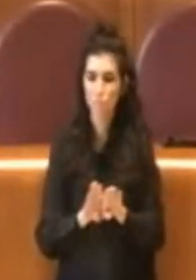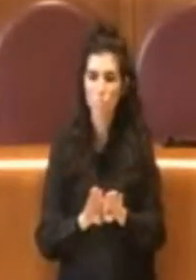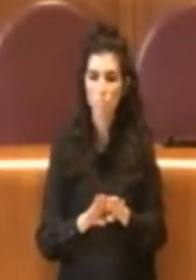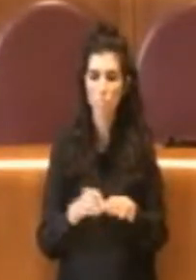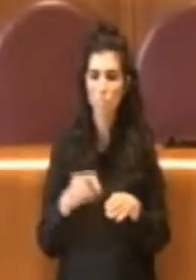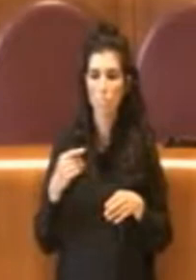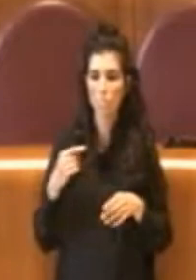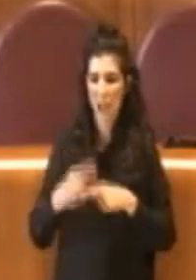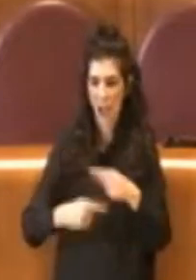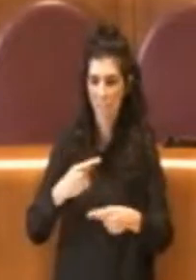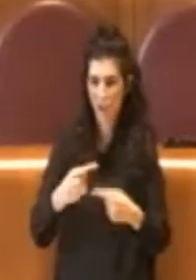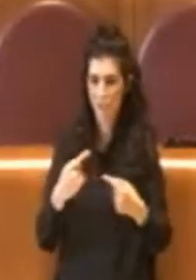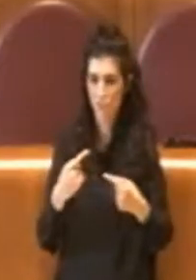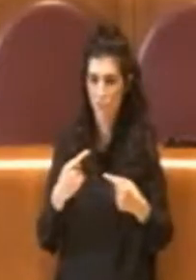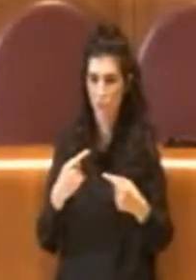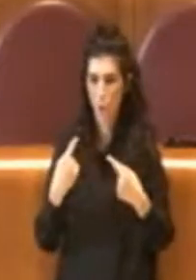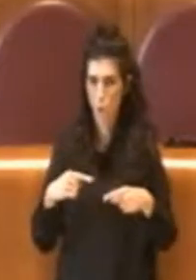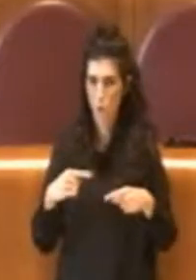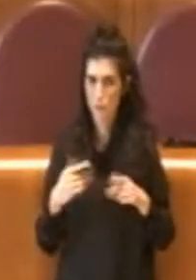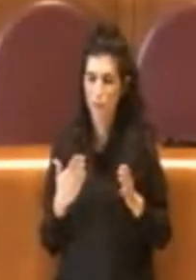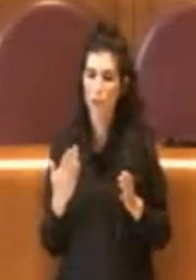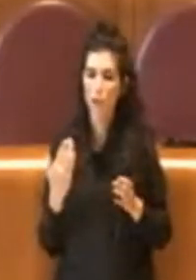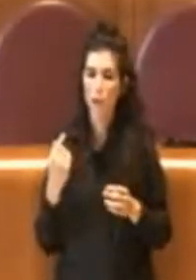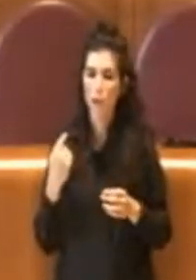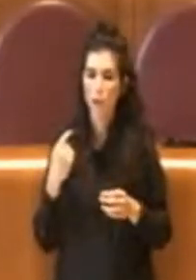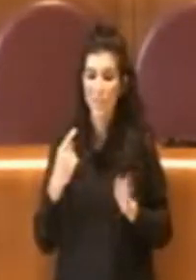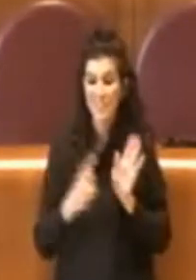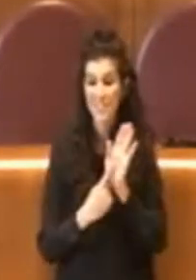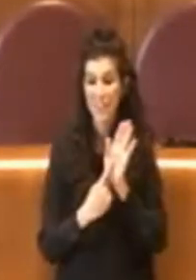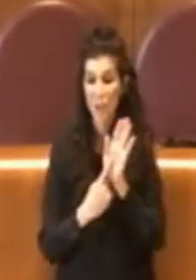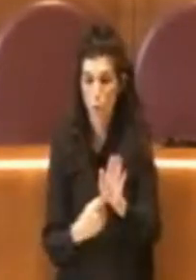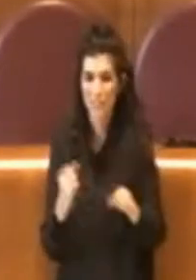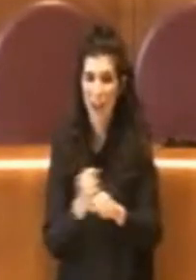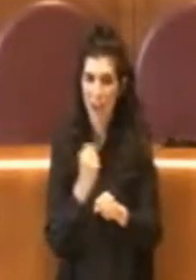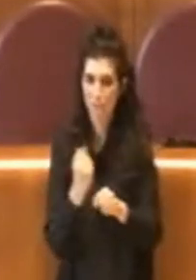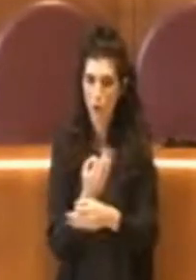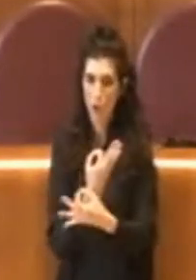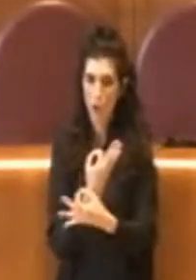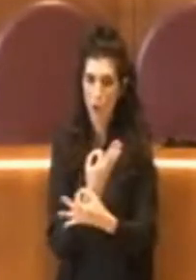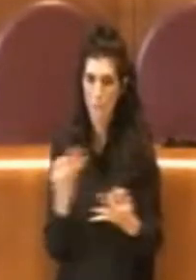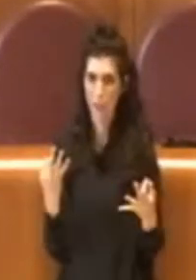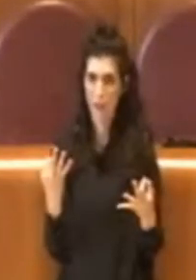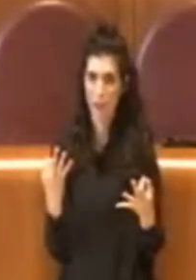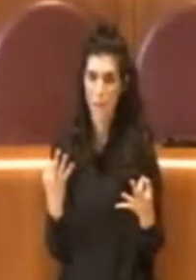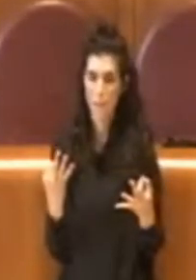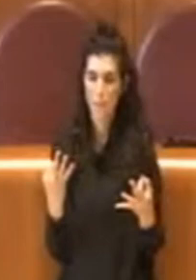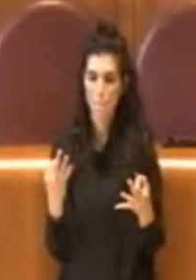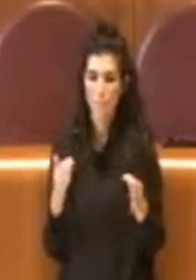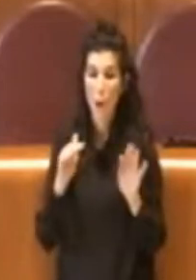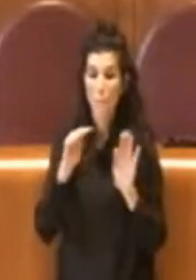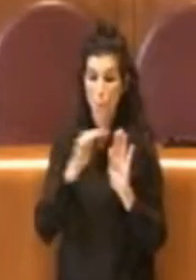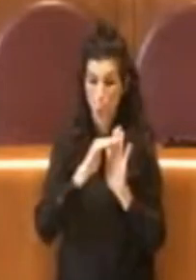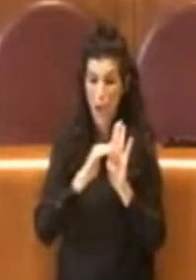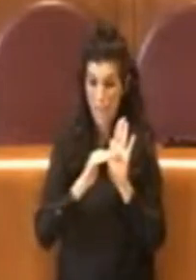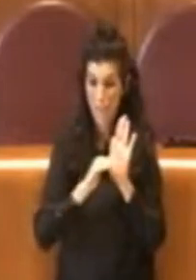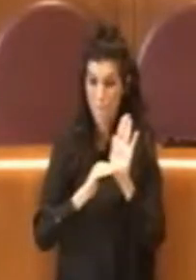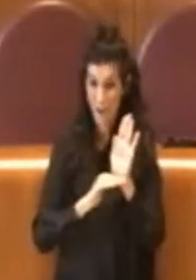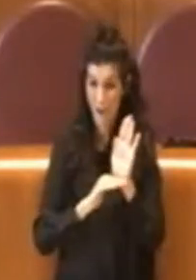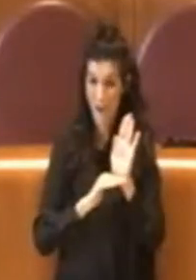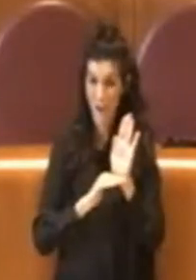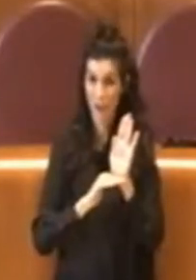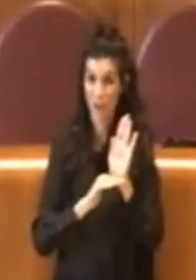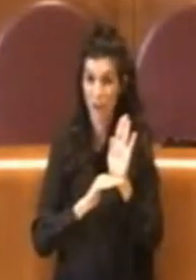termini, in realtà dimostrerà che lavorare bene, programmando e soprattutto